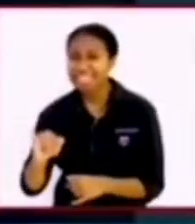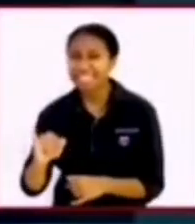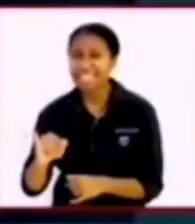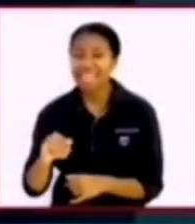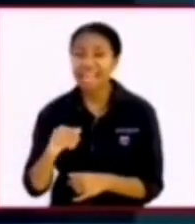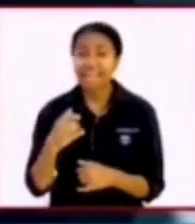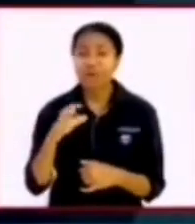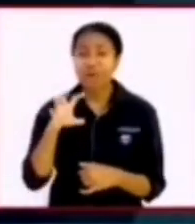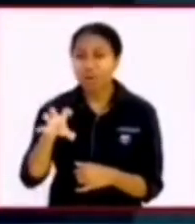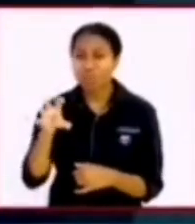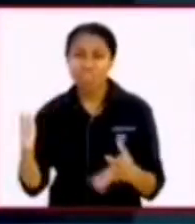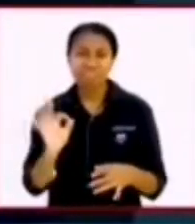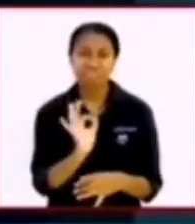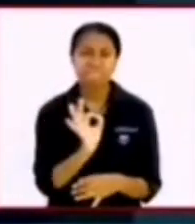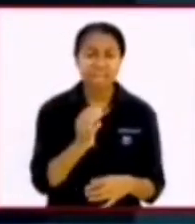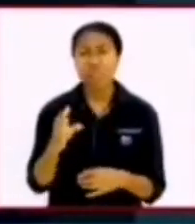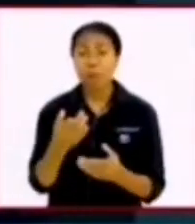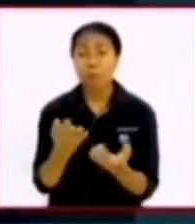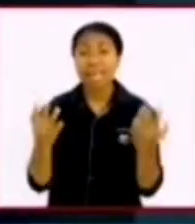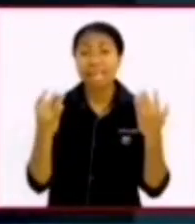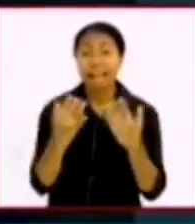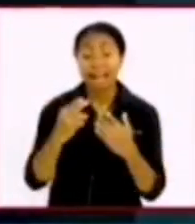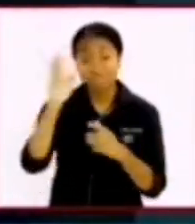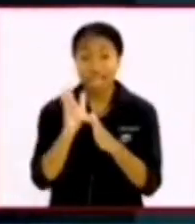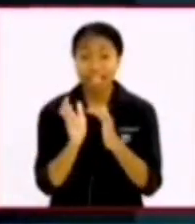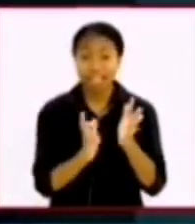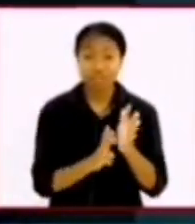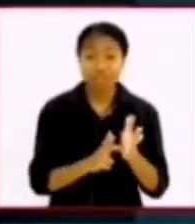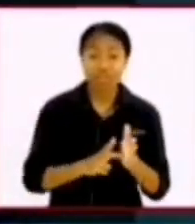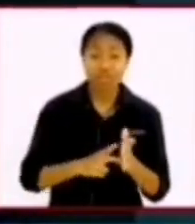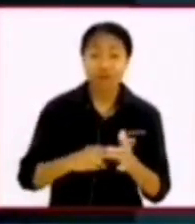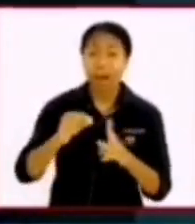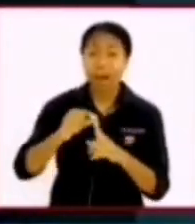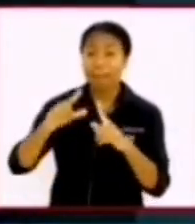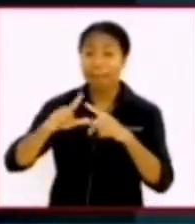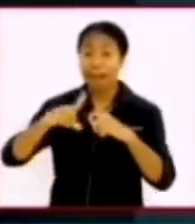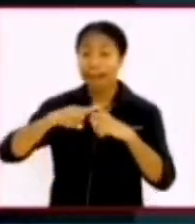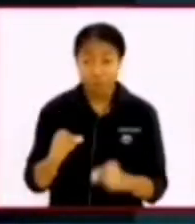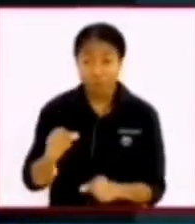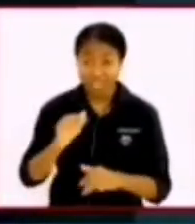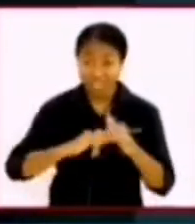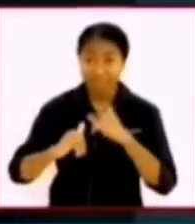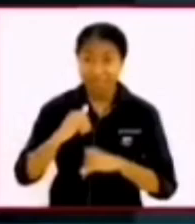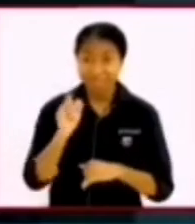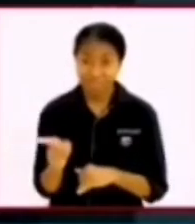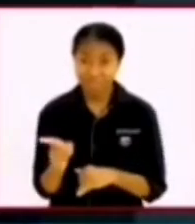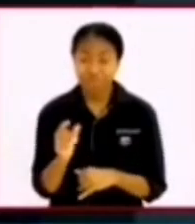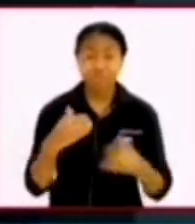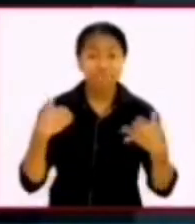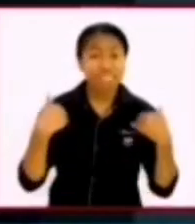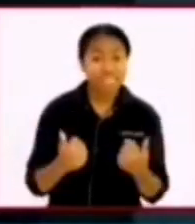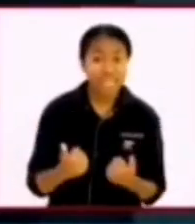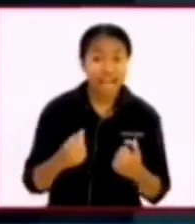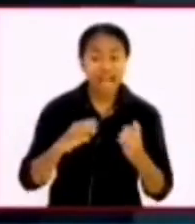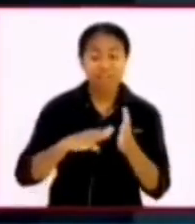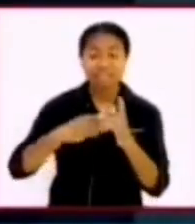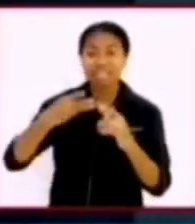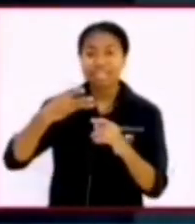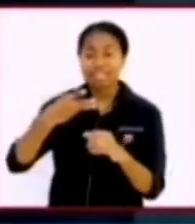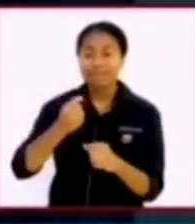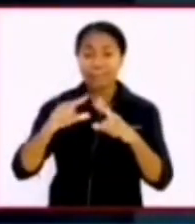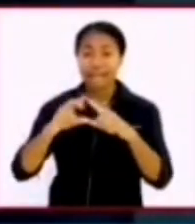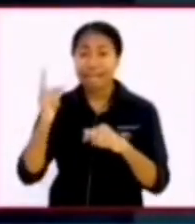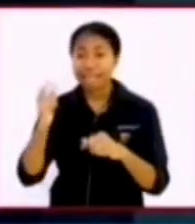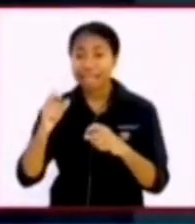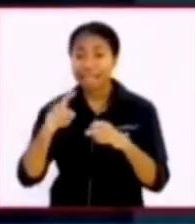tidak dihitung oleh masyarakat waktu itu Tuhan Yesus memakai orang-orang seperti ini untuk menggembarkan dunia dan sampai hari